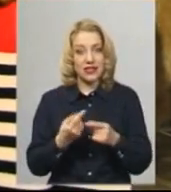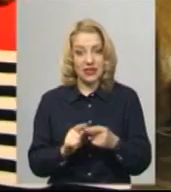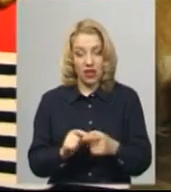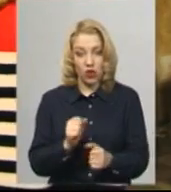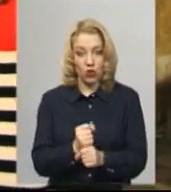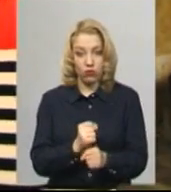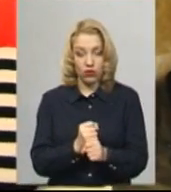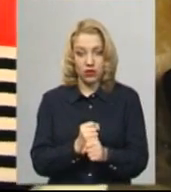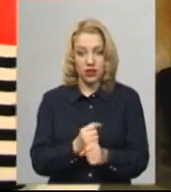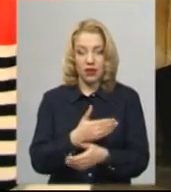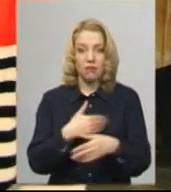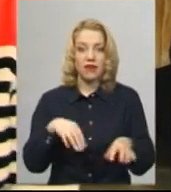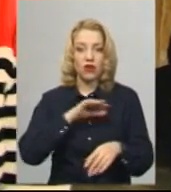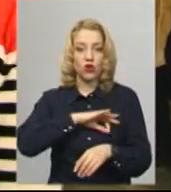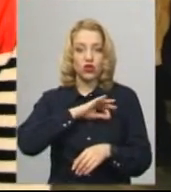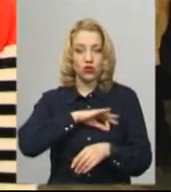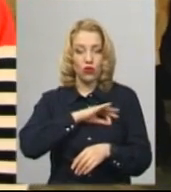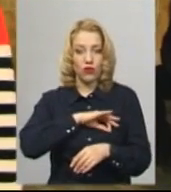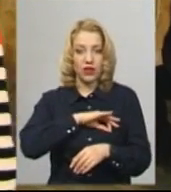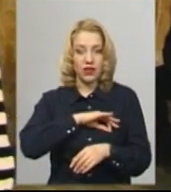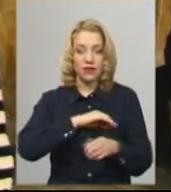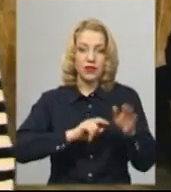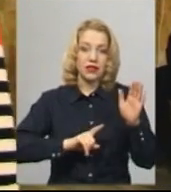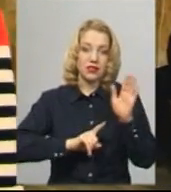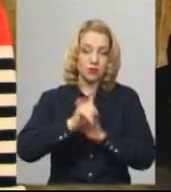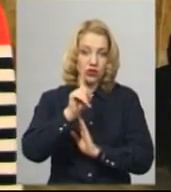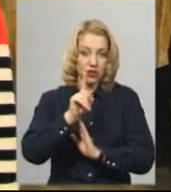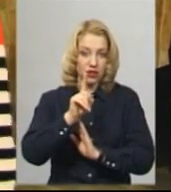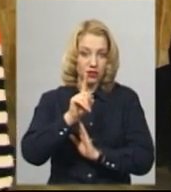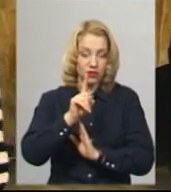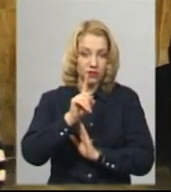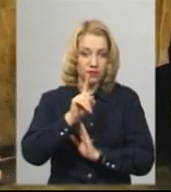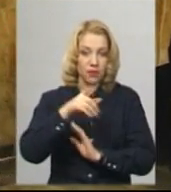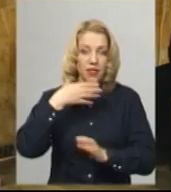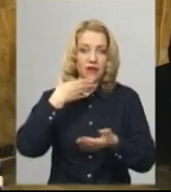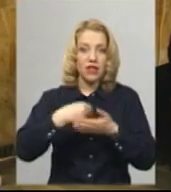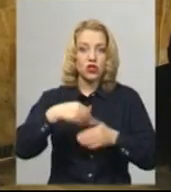ми використовували спочатку власноруч